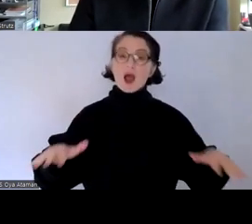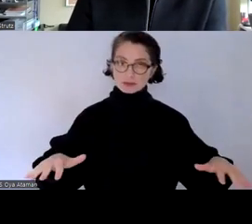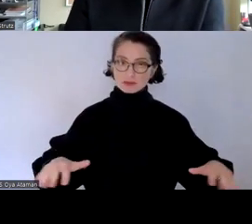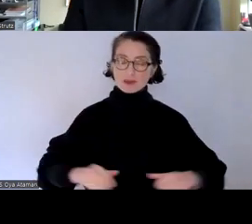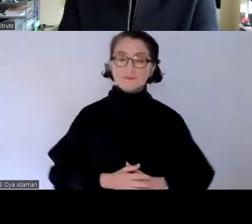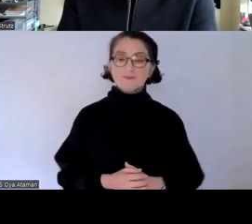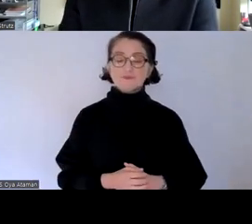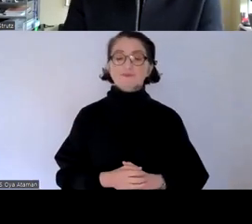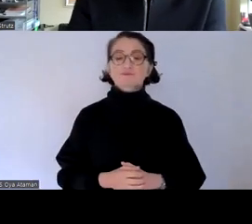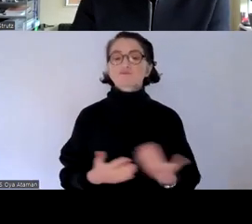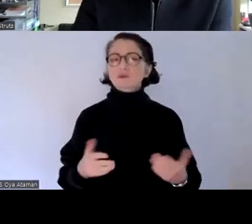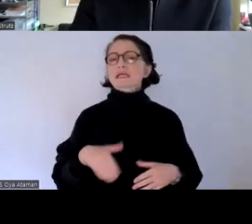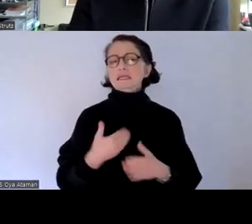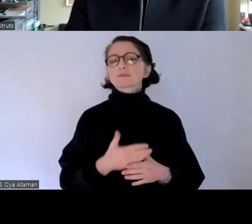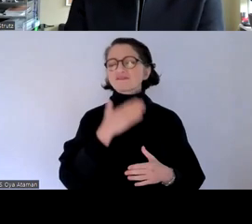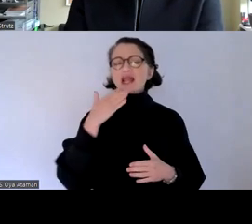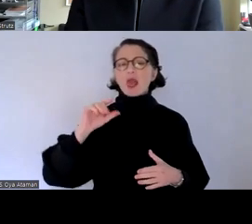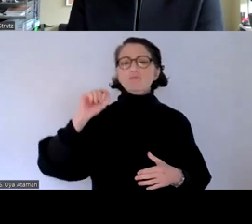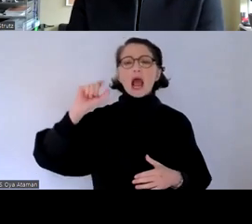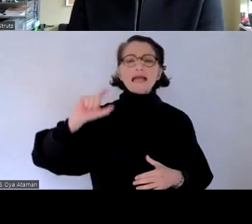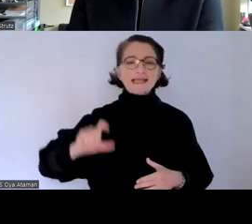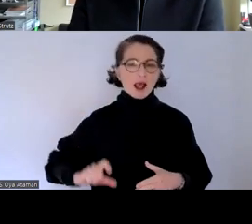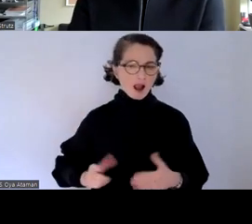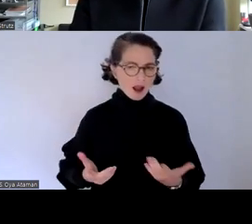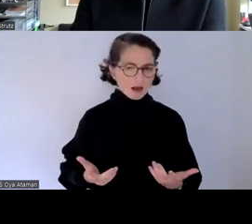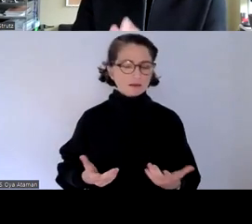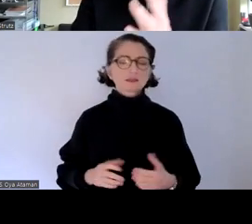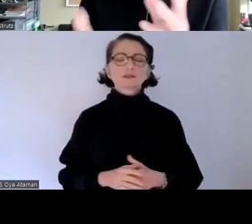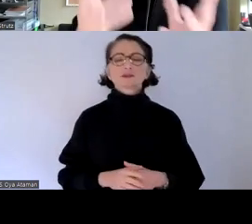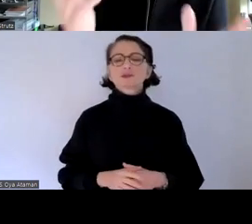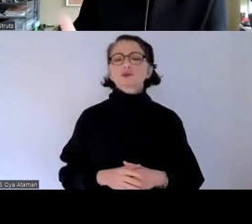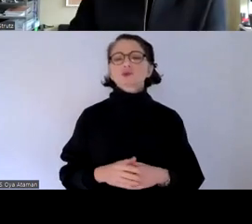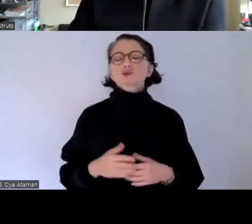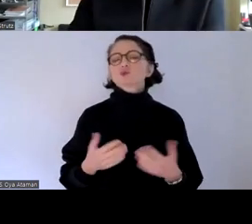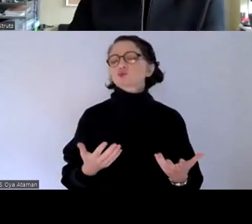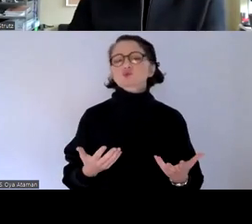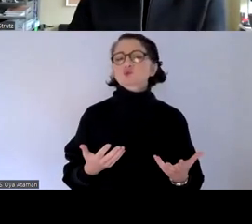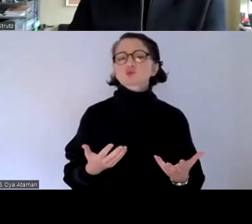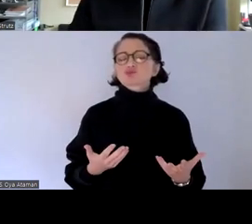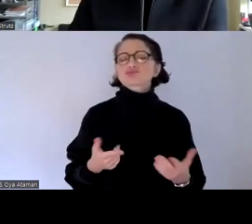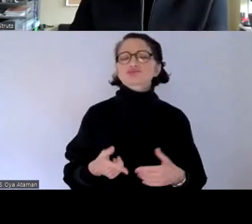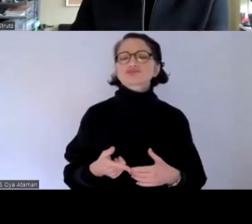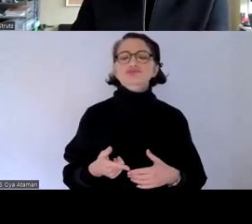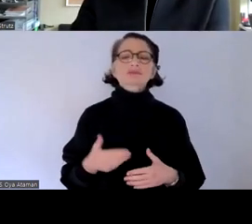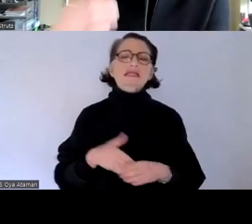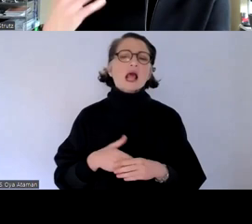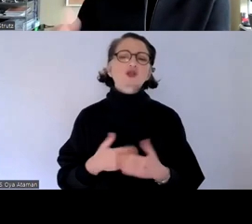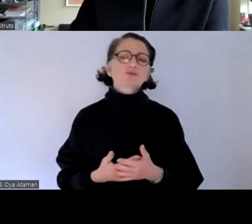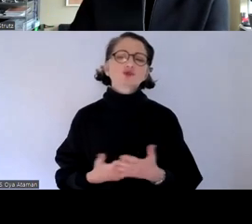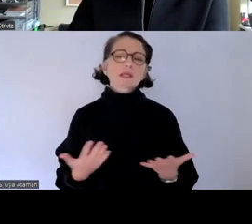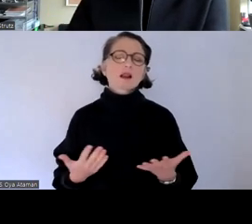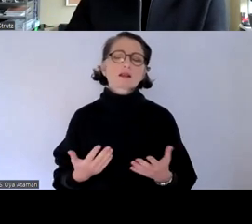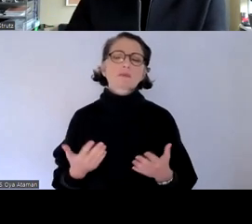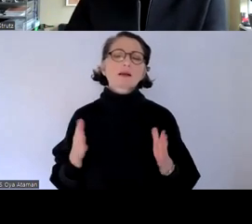ganz verschiedene artikel die sich damit beschäftigen da gibt es dann eben auch was weiß ich dass man natürlich das